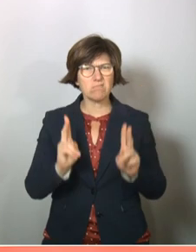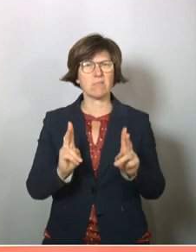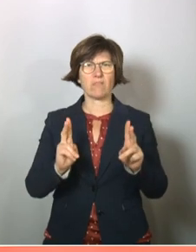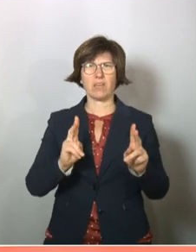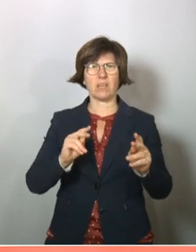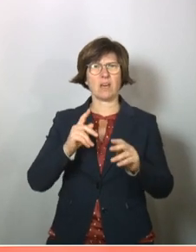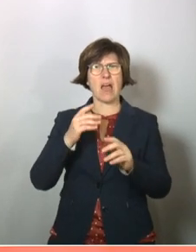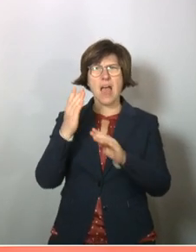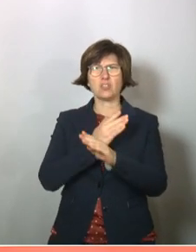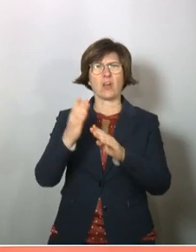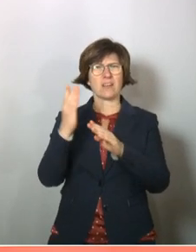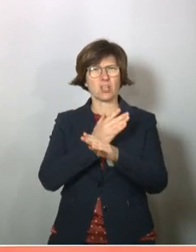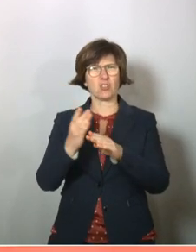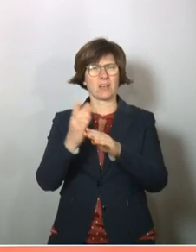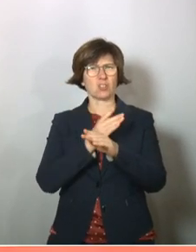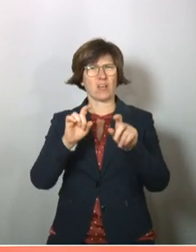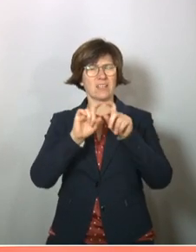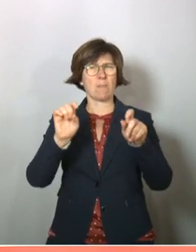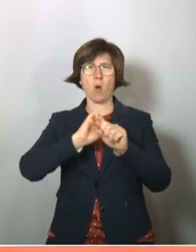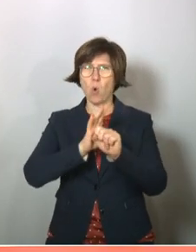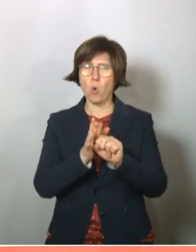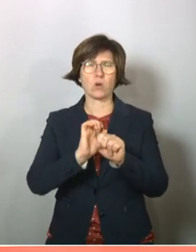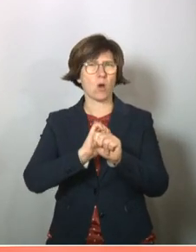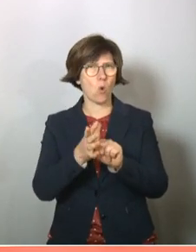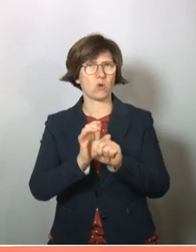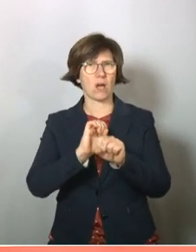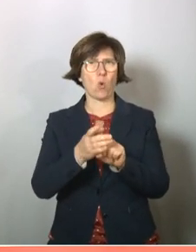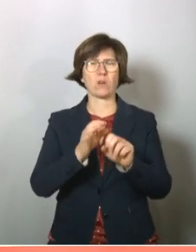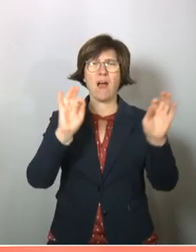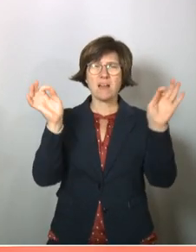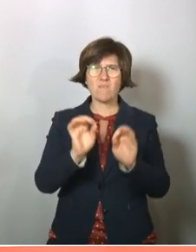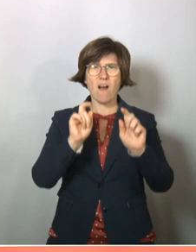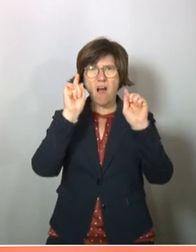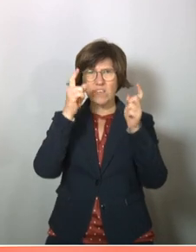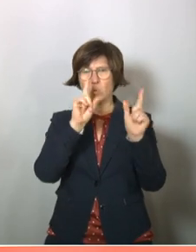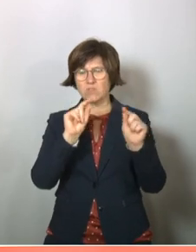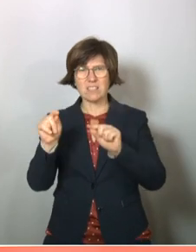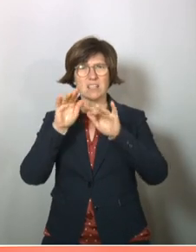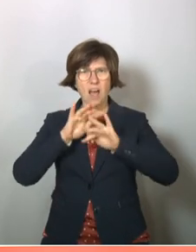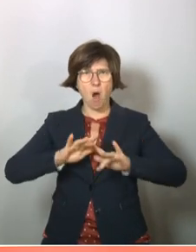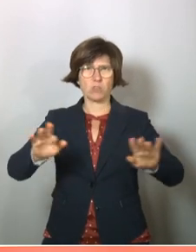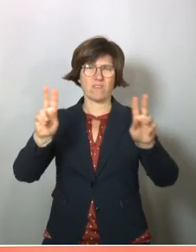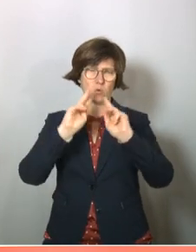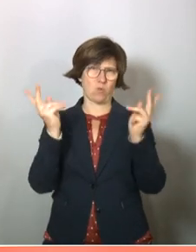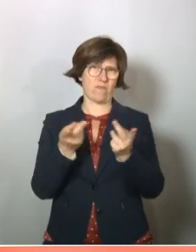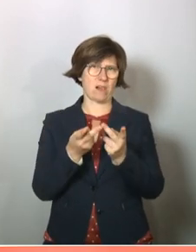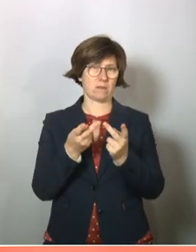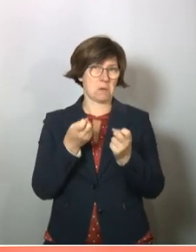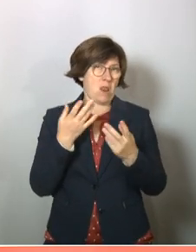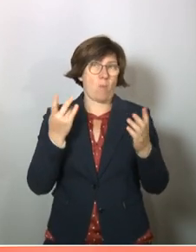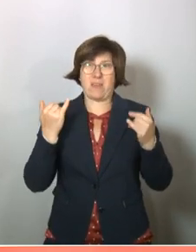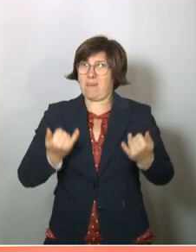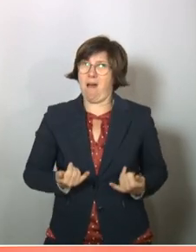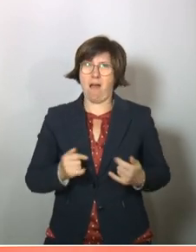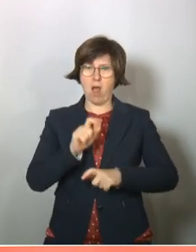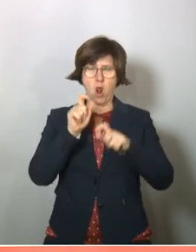bestimmt und geprägt, über Corona zu berichten, die Gefahren des Virus zu berichten, über die Auswirkungen auf der ganzen Welt. Das war sicherlich für die